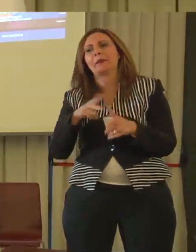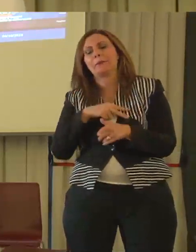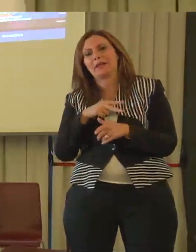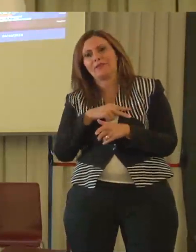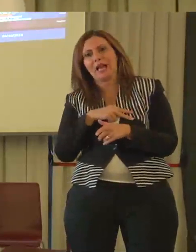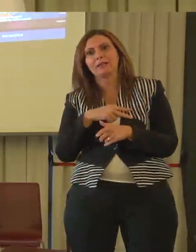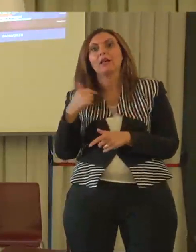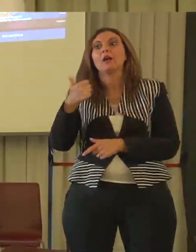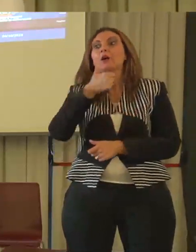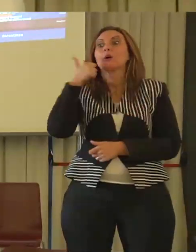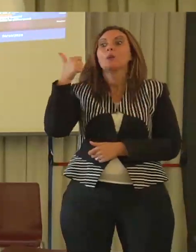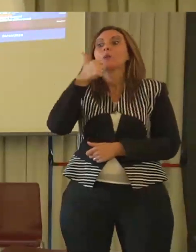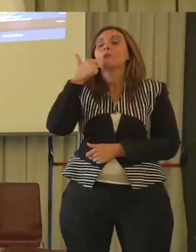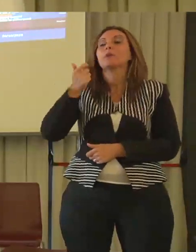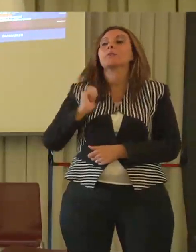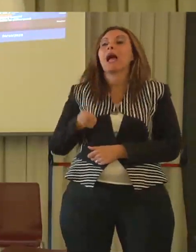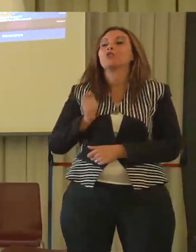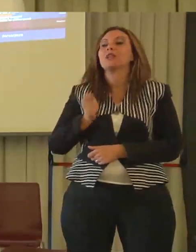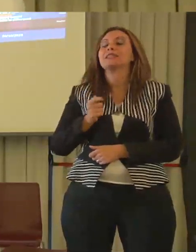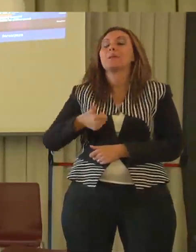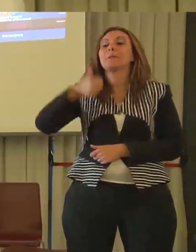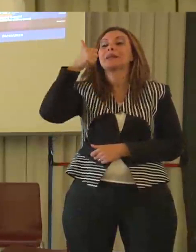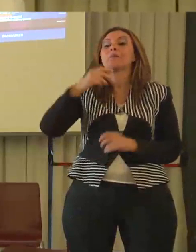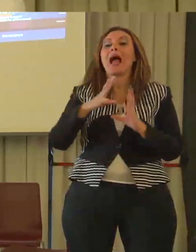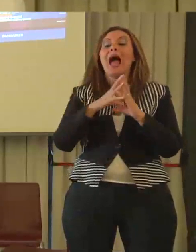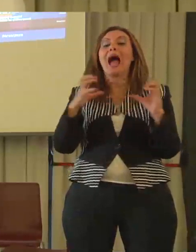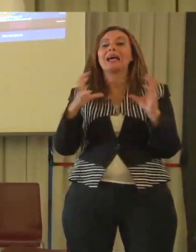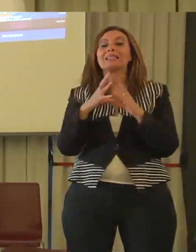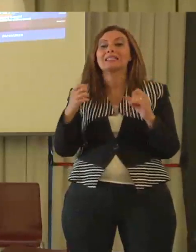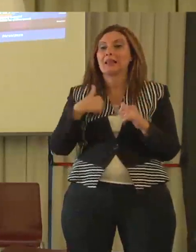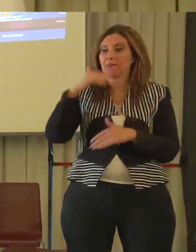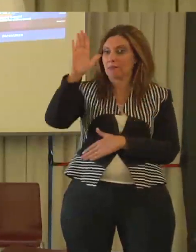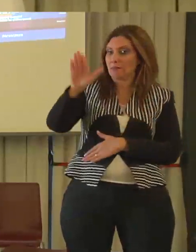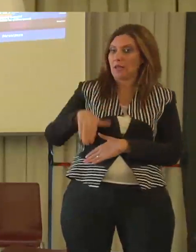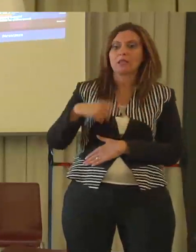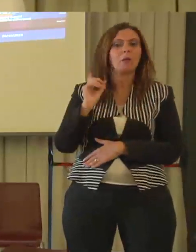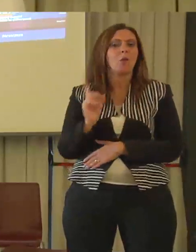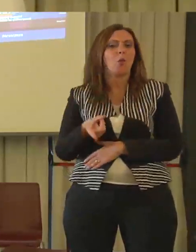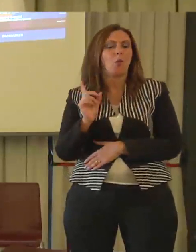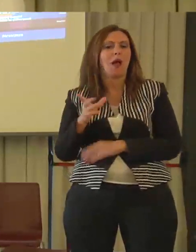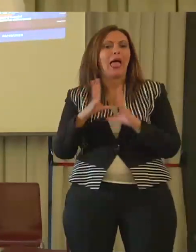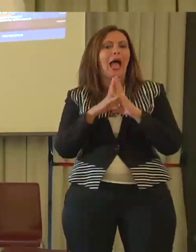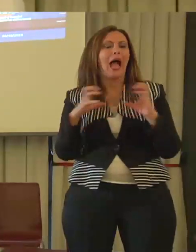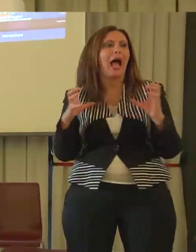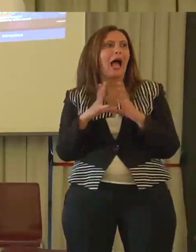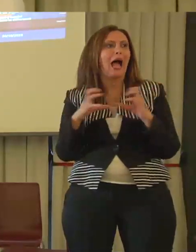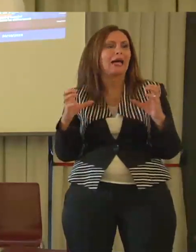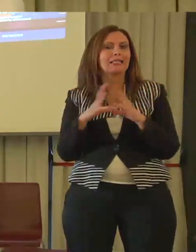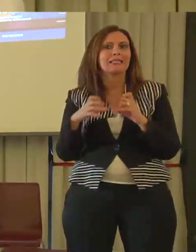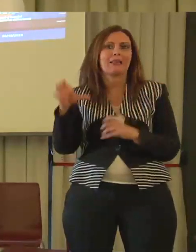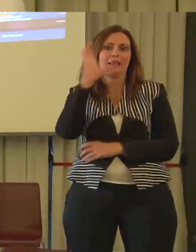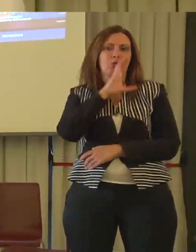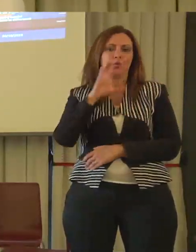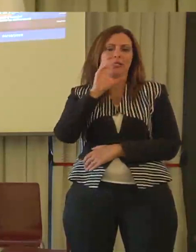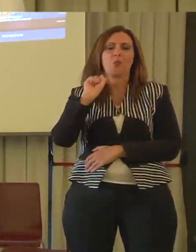azienda che abbiamo coinvolto è stata l'azienda per il